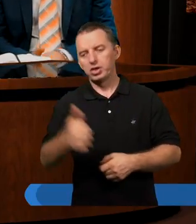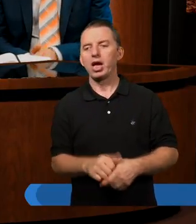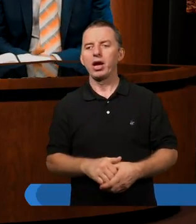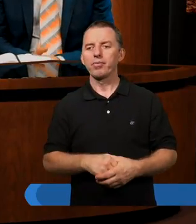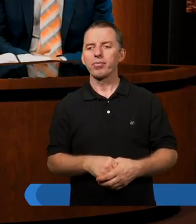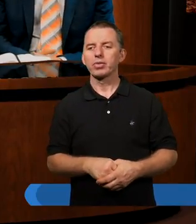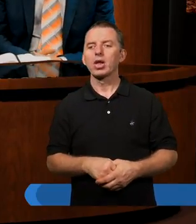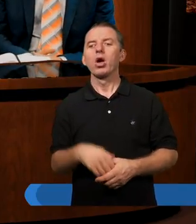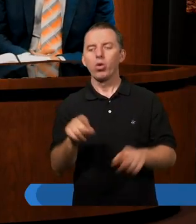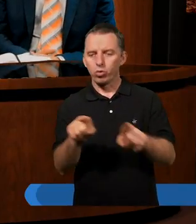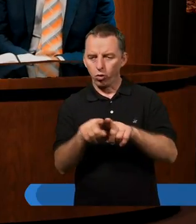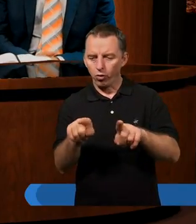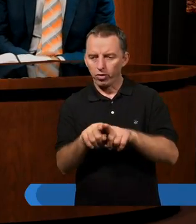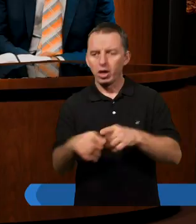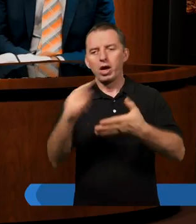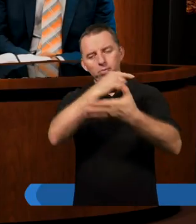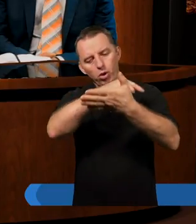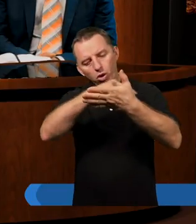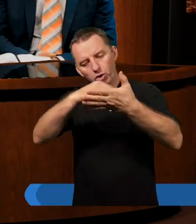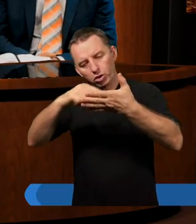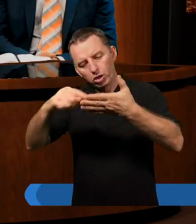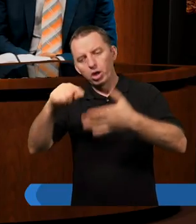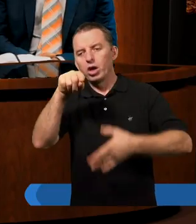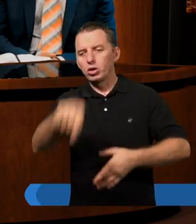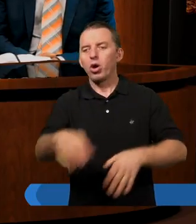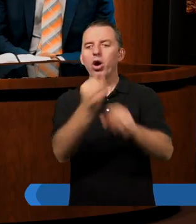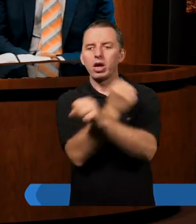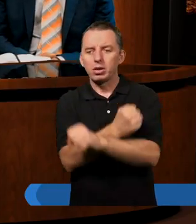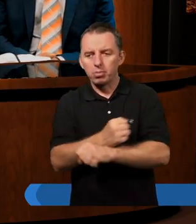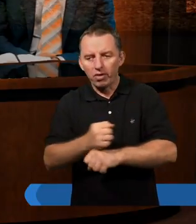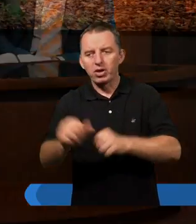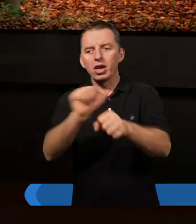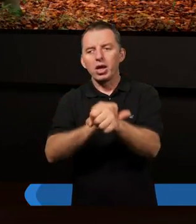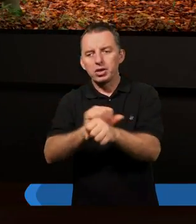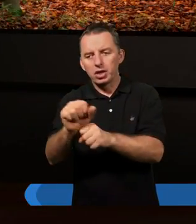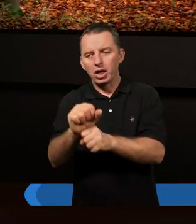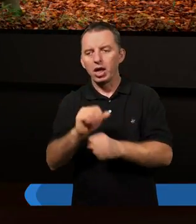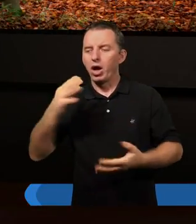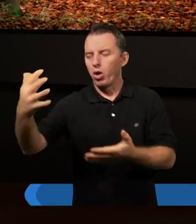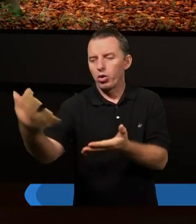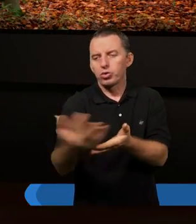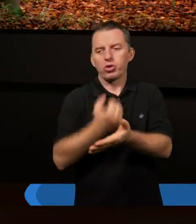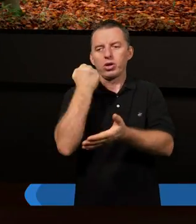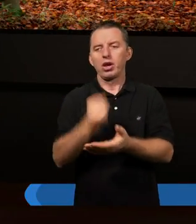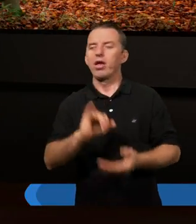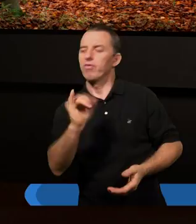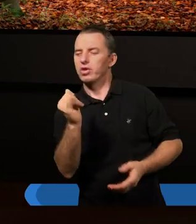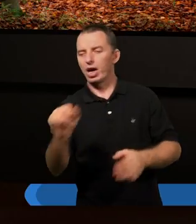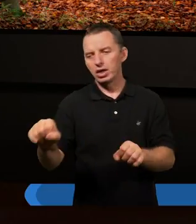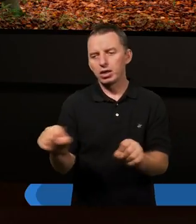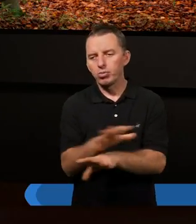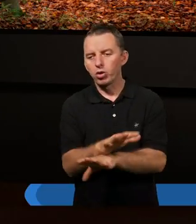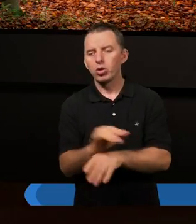Ale również podkreśla, że to zbawienie jest osiągalne w jaki sposób?